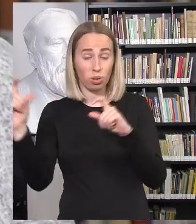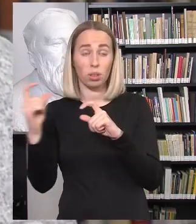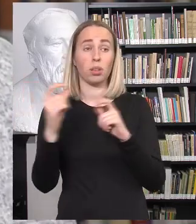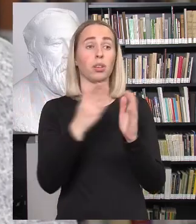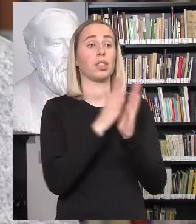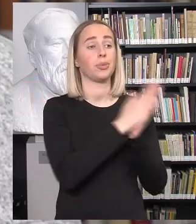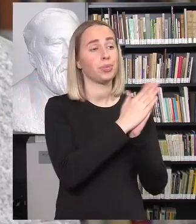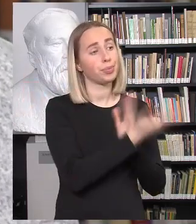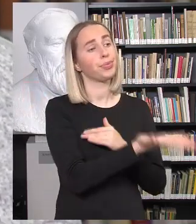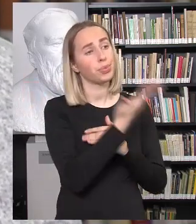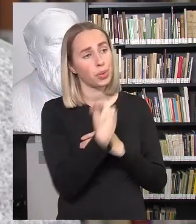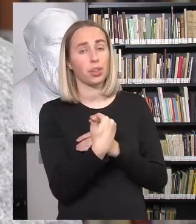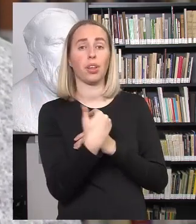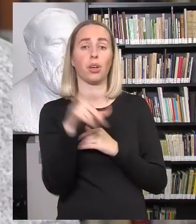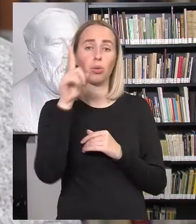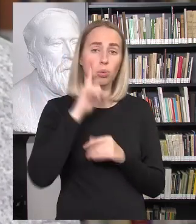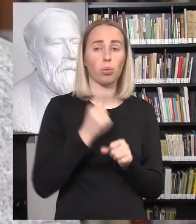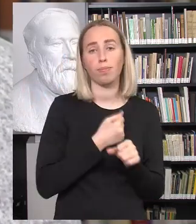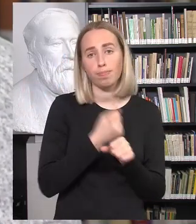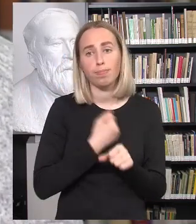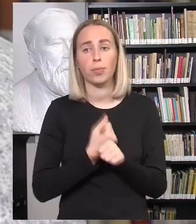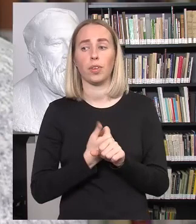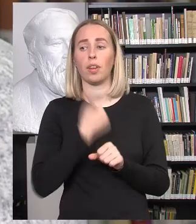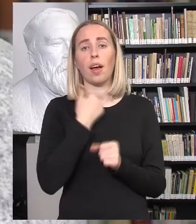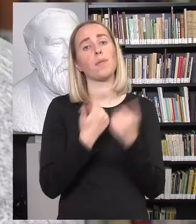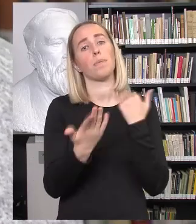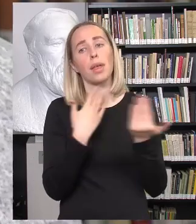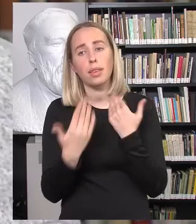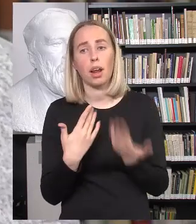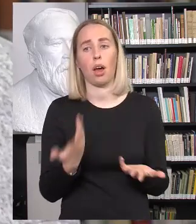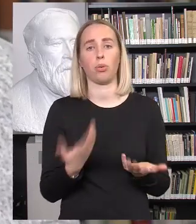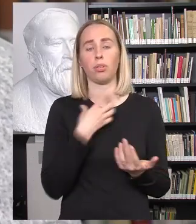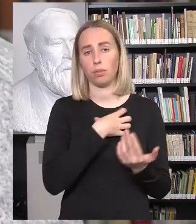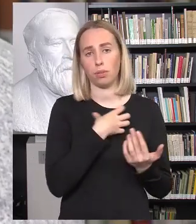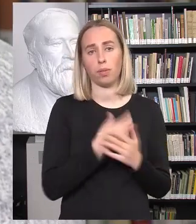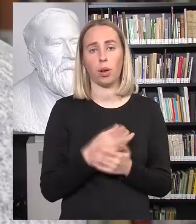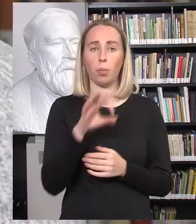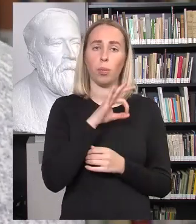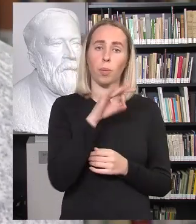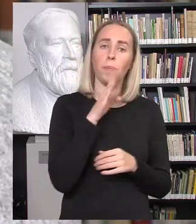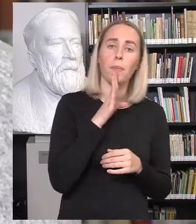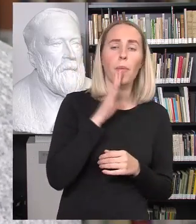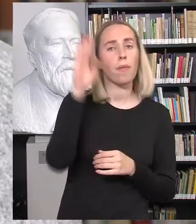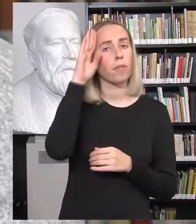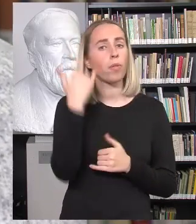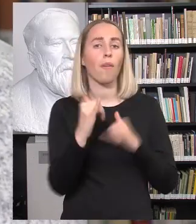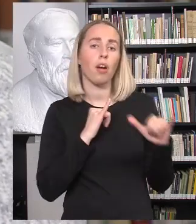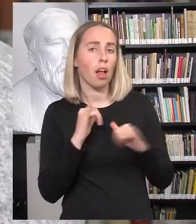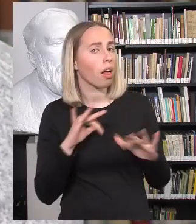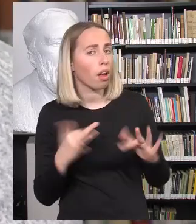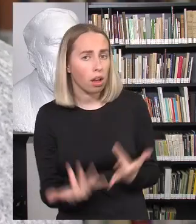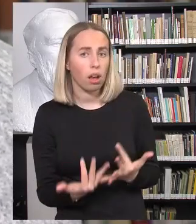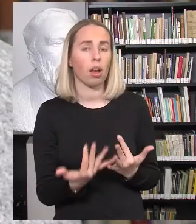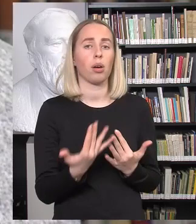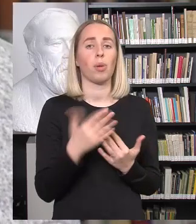ir daikite, ką, kad mes nuvaro matyti ir daryti bet ką, kad tik būtų kalbama mokykloje. Apie leidžių vaidmenis, apie leidžių stereotipus, kad